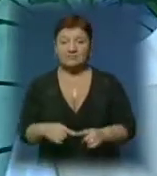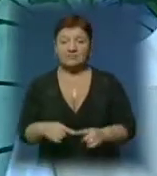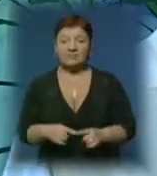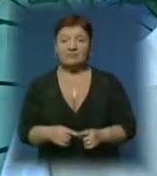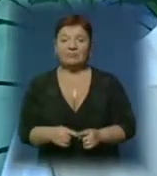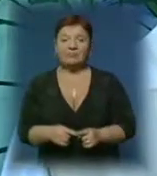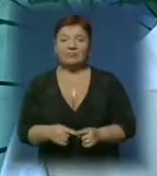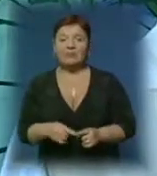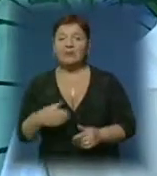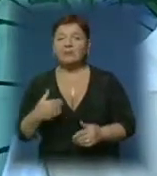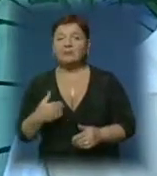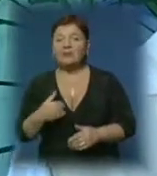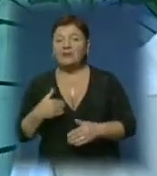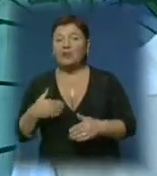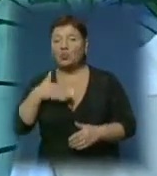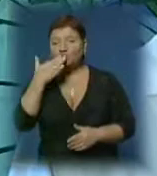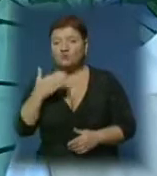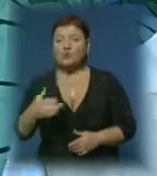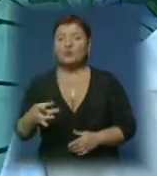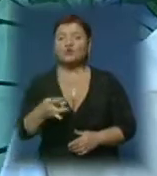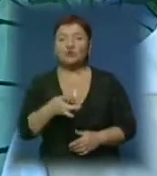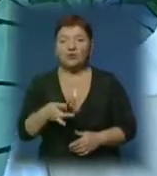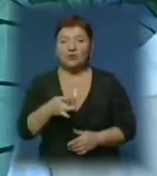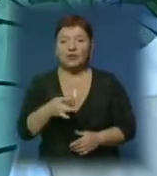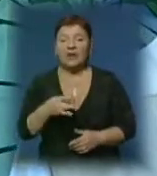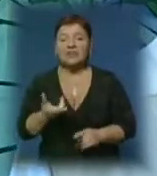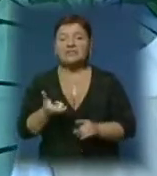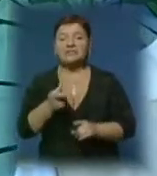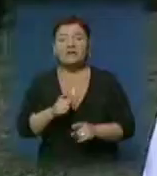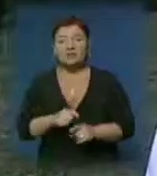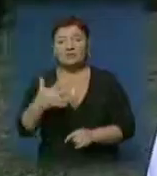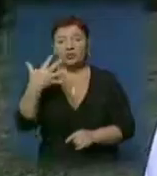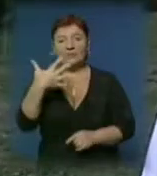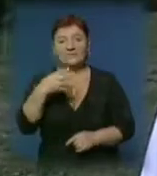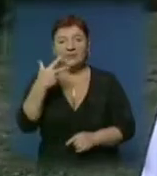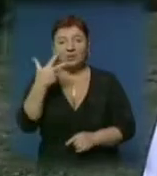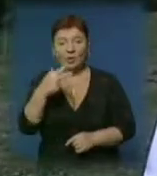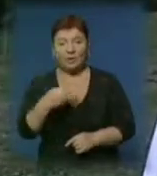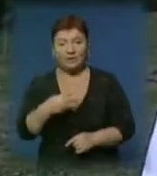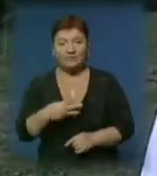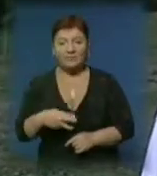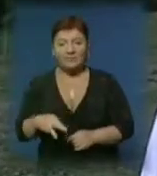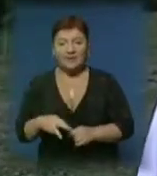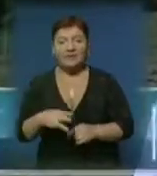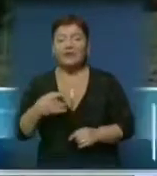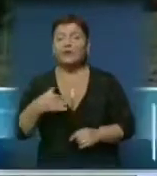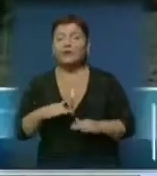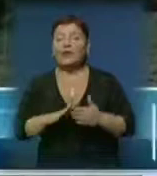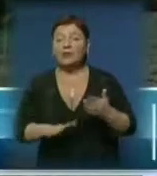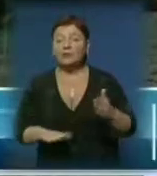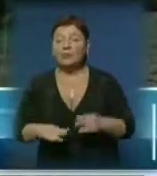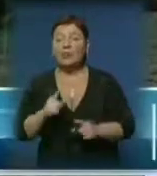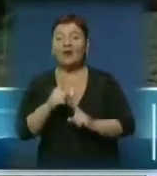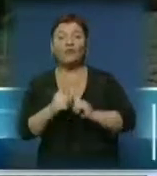підлеглі райони і місто Ужгород, то кількість дітей збільшиться до 53. Госпітальні округи будуть створюватися в подальшому вході